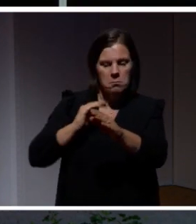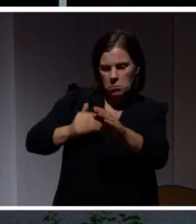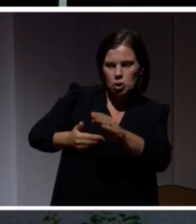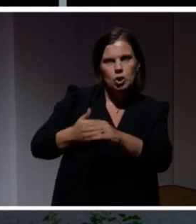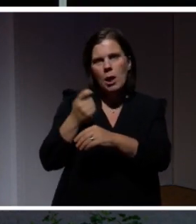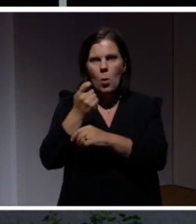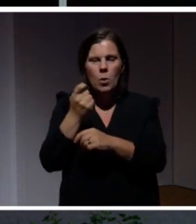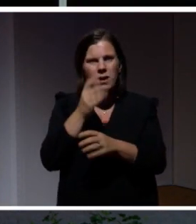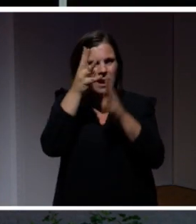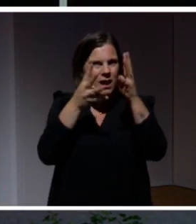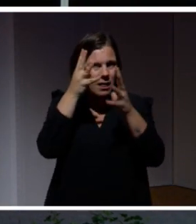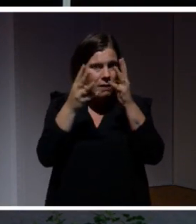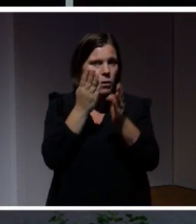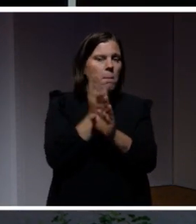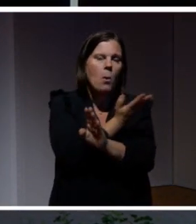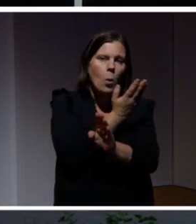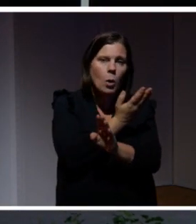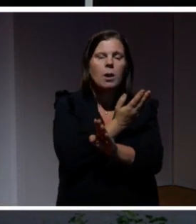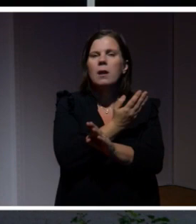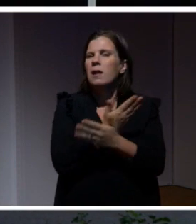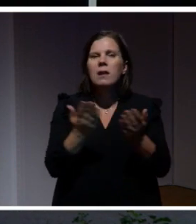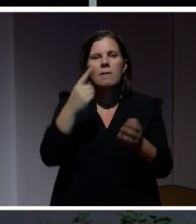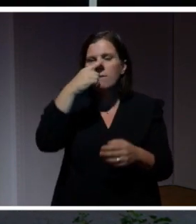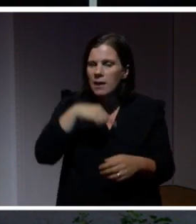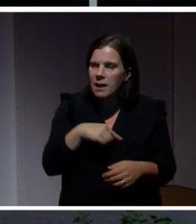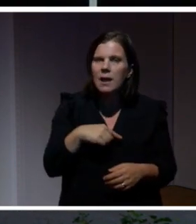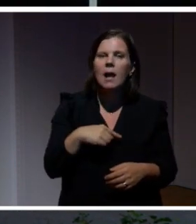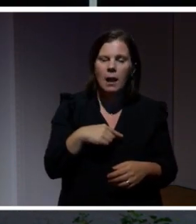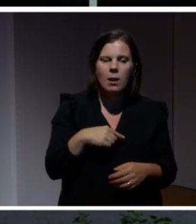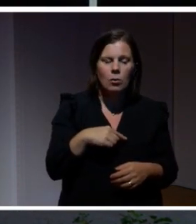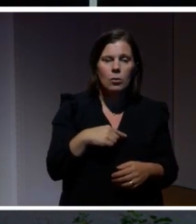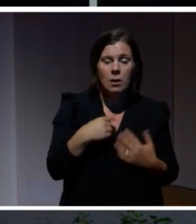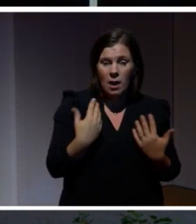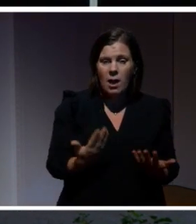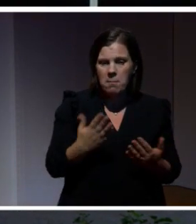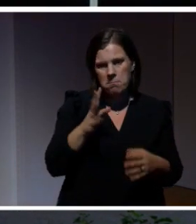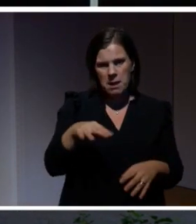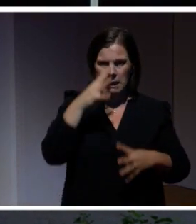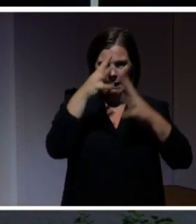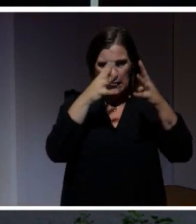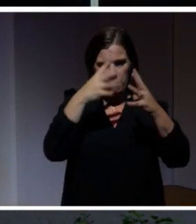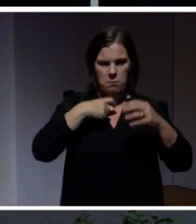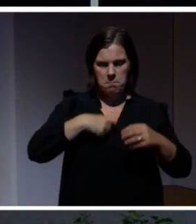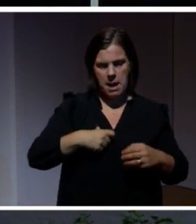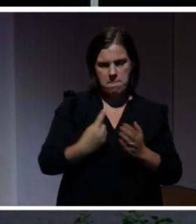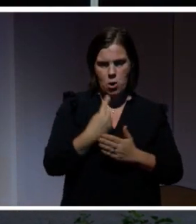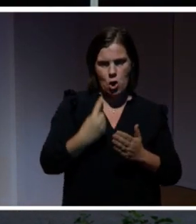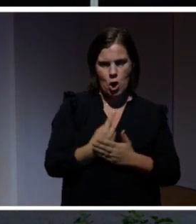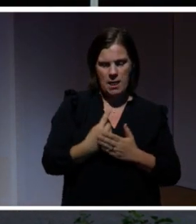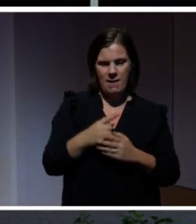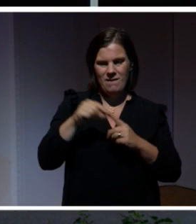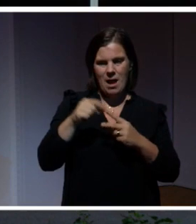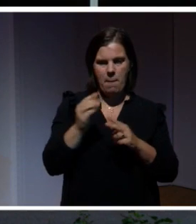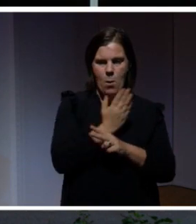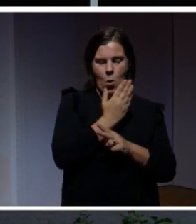samma sätt som det är kreativt att ta bort en del av graniten. Det är inte fel på det. Så är det liksom kreativt för mig att ha möjlighet att välja